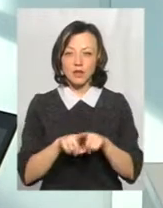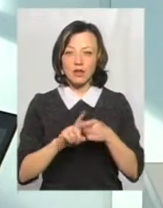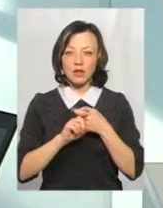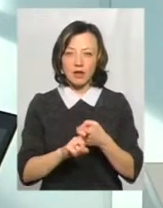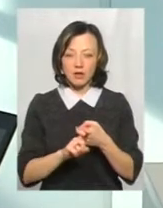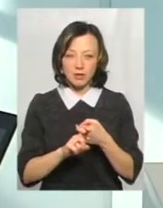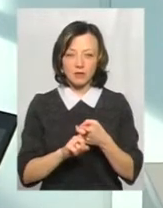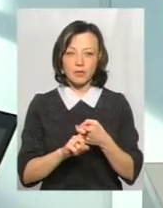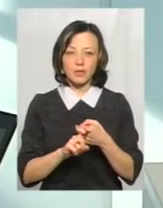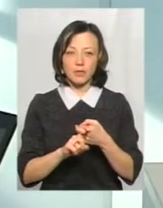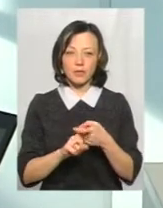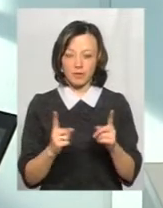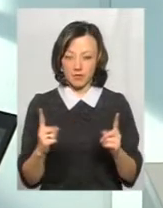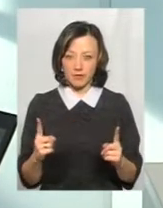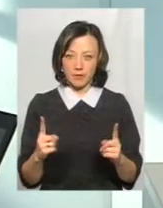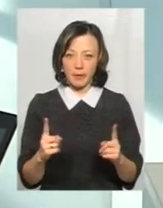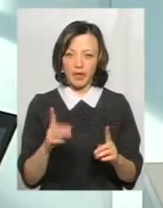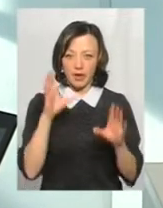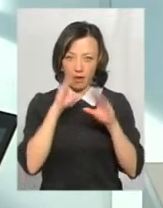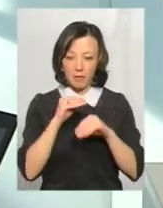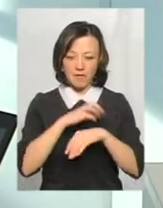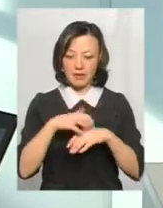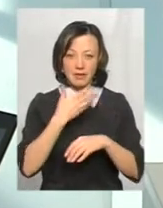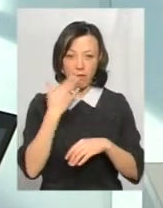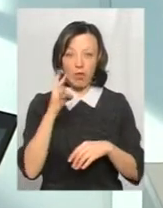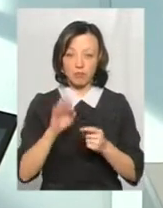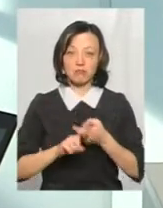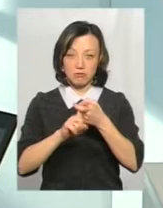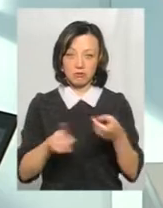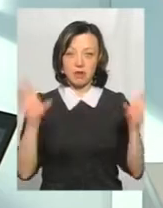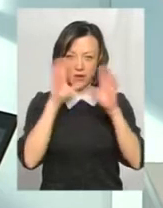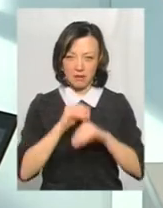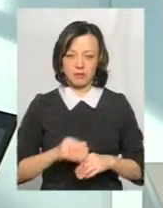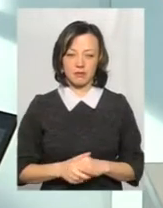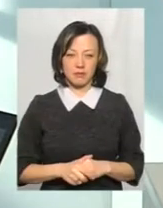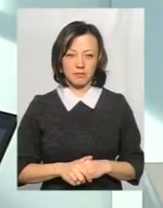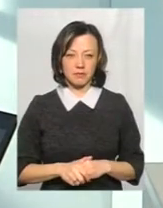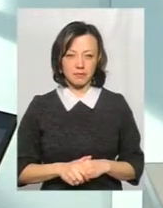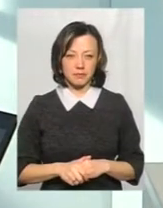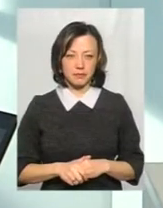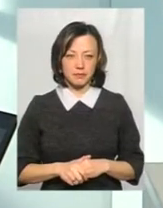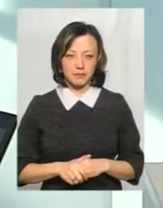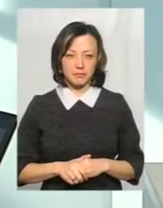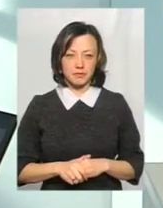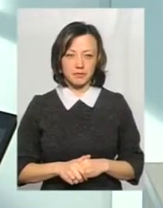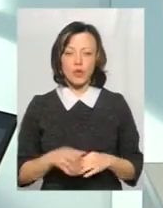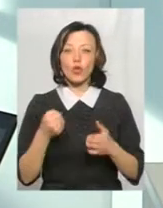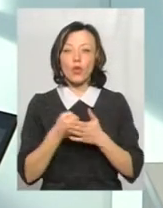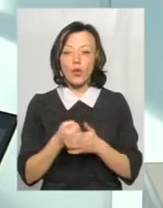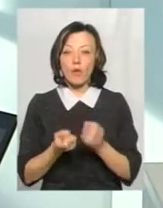день інкубаційного періоду. І перших там 3-4 дня цього респіраторного періоду до